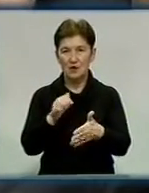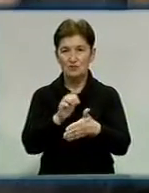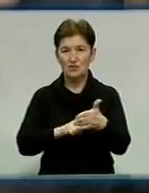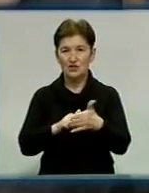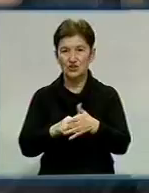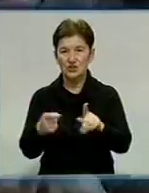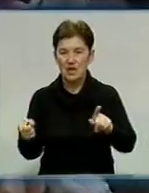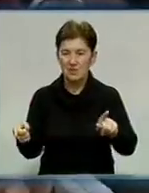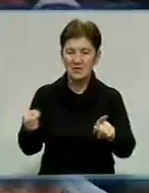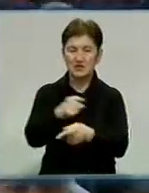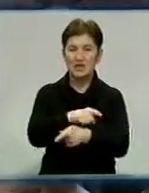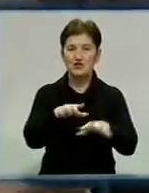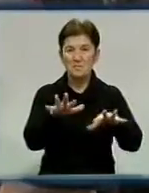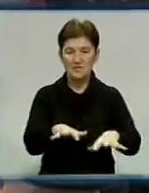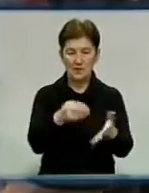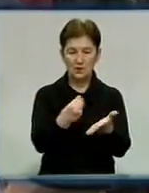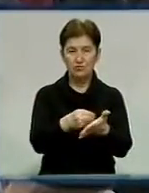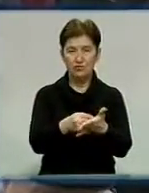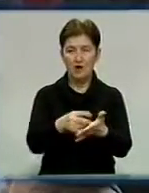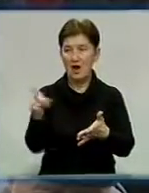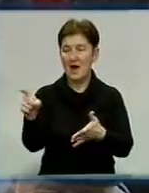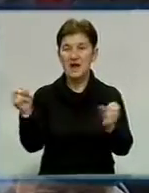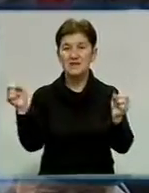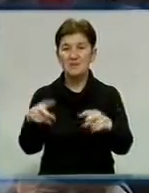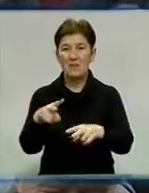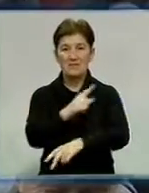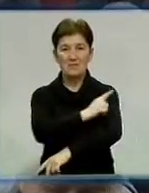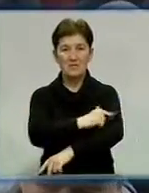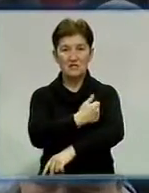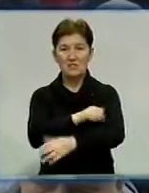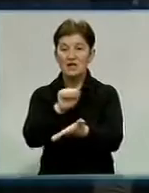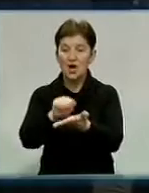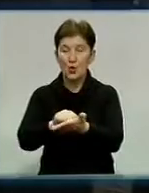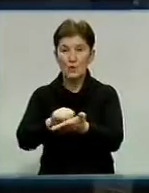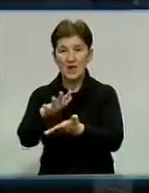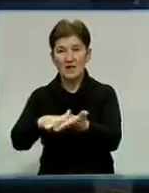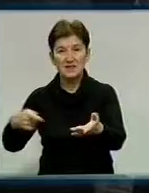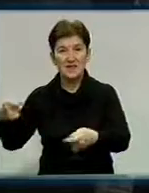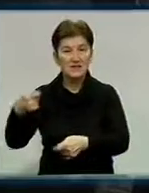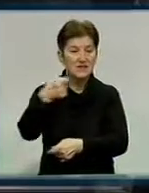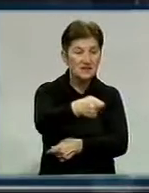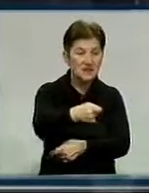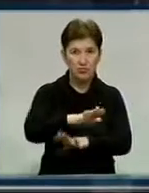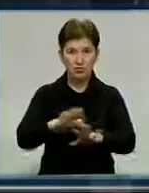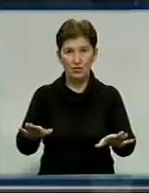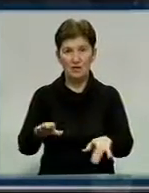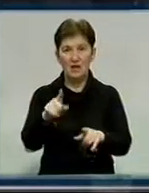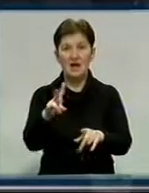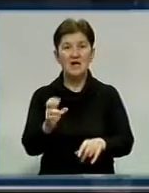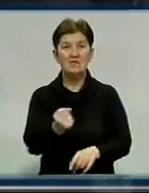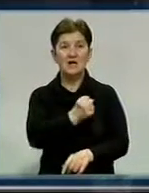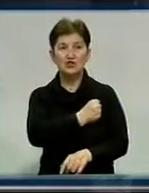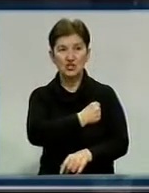на баланс місцевого бюджету. Це не подані начальником спецмедсанчастини документи. На жаль, я сьогодні